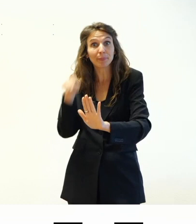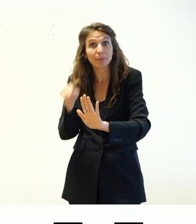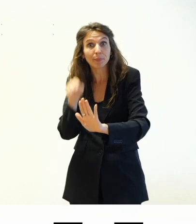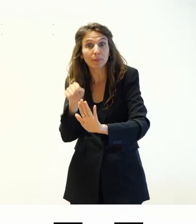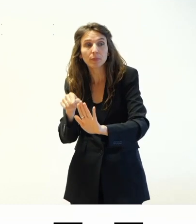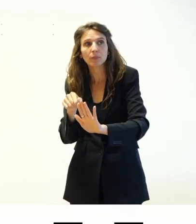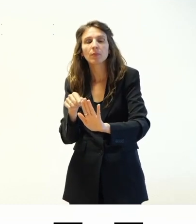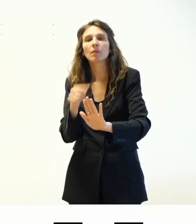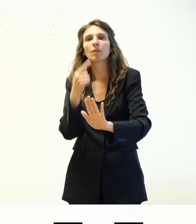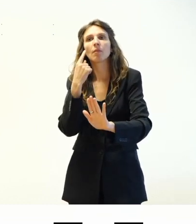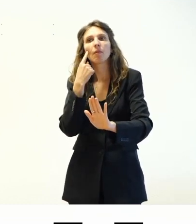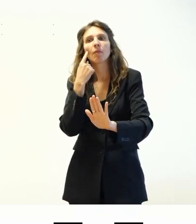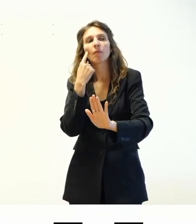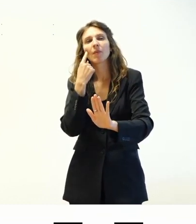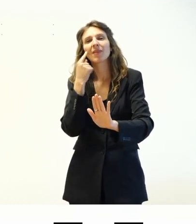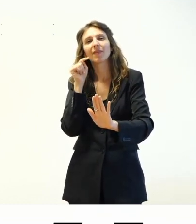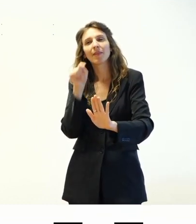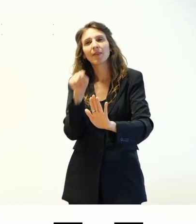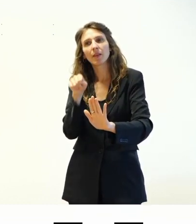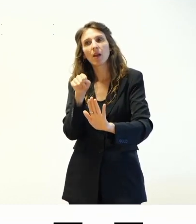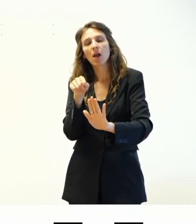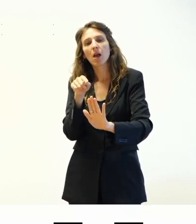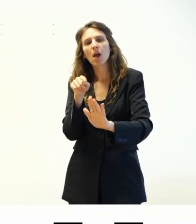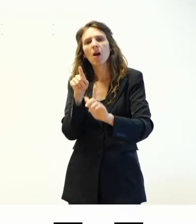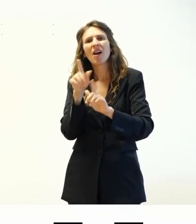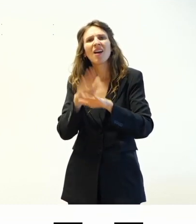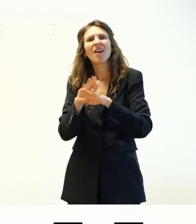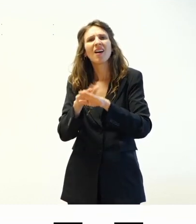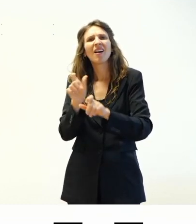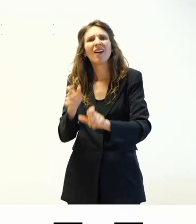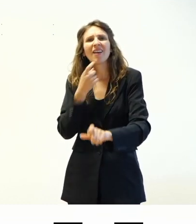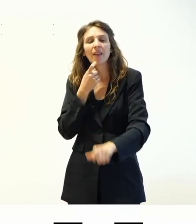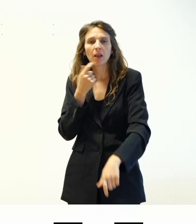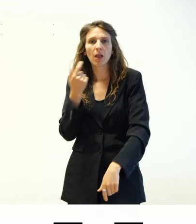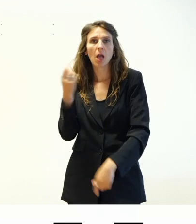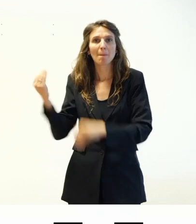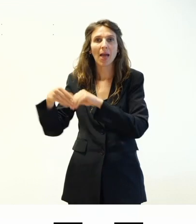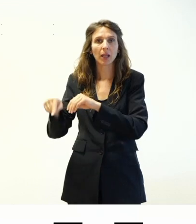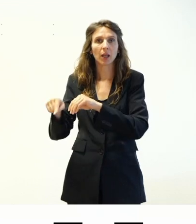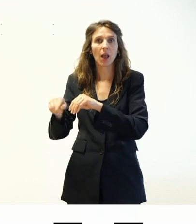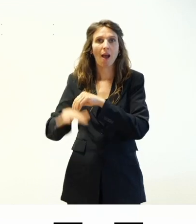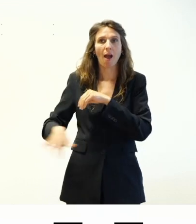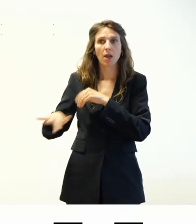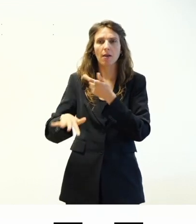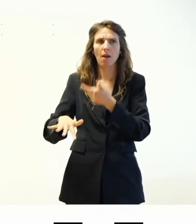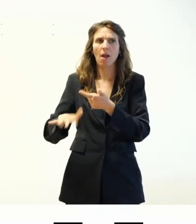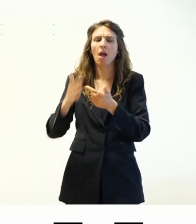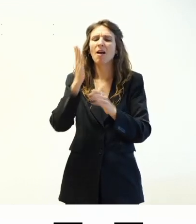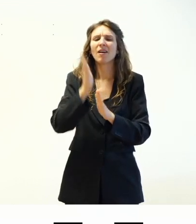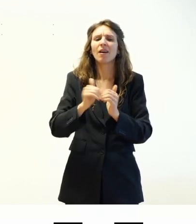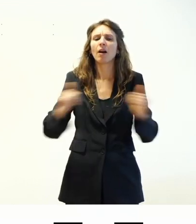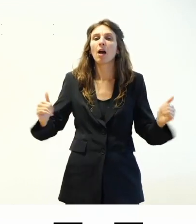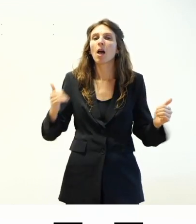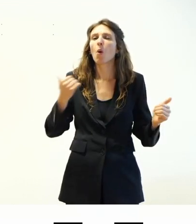in realtà è una cosa che è relativa ai plugin. Perché è utile fare una separazione?